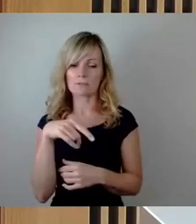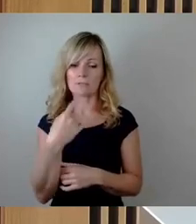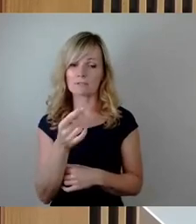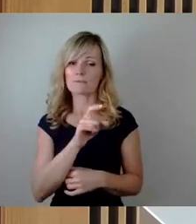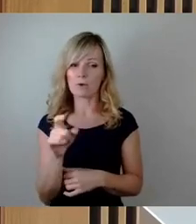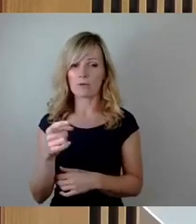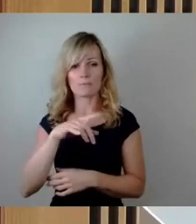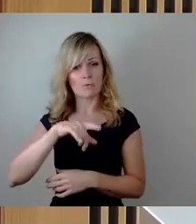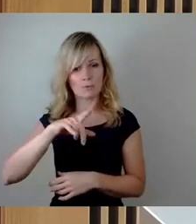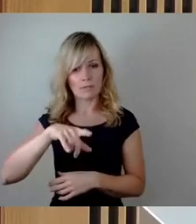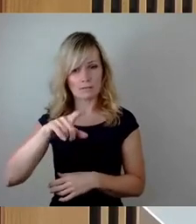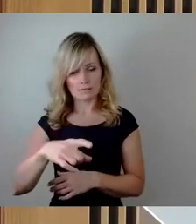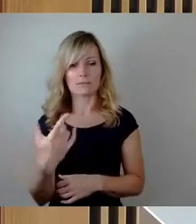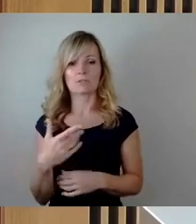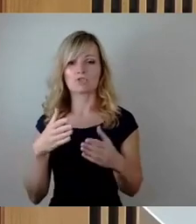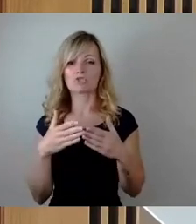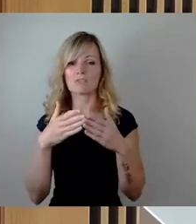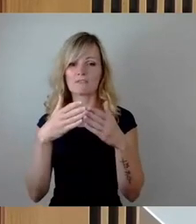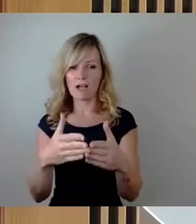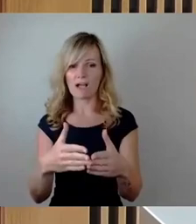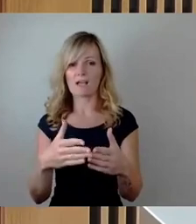Monaten die Schifffahrt darunter leiden?